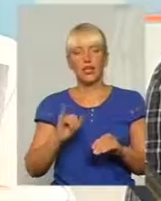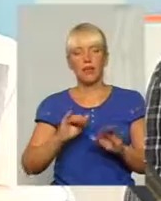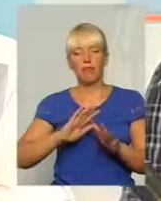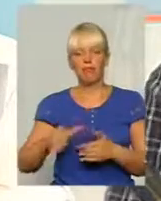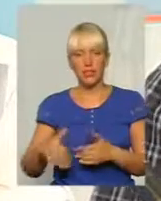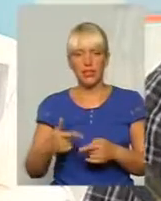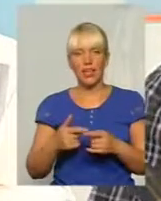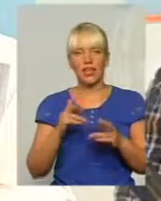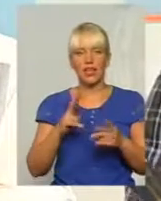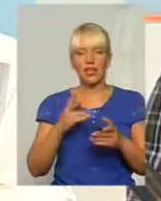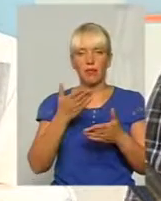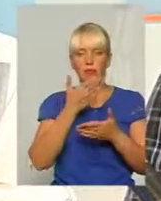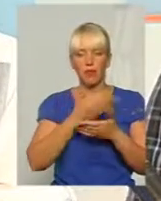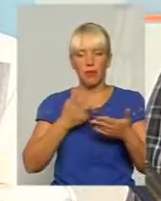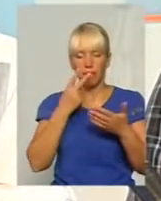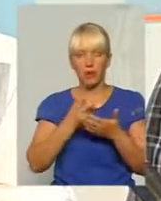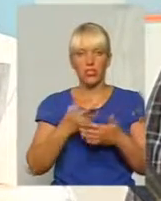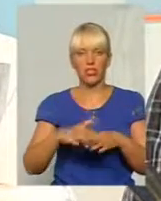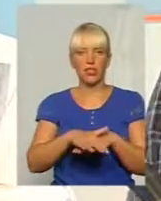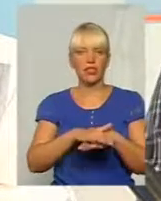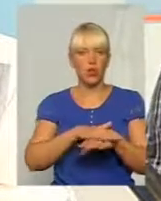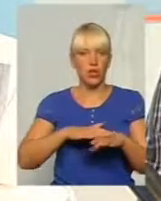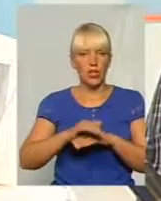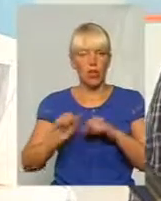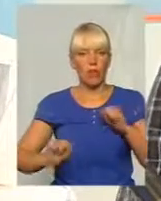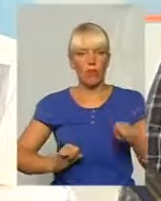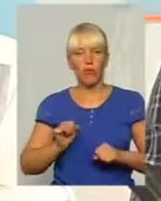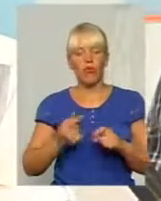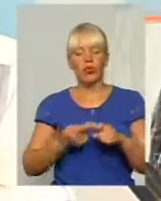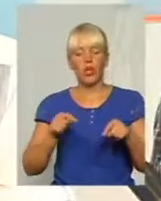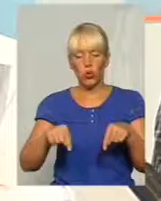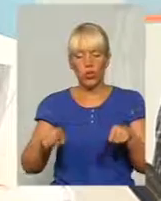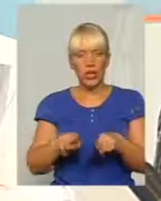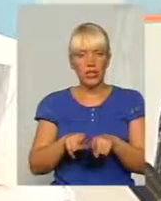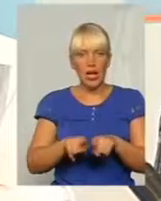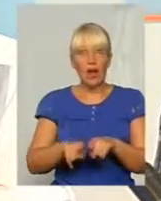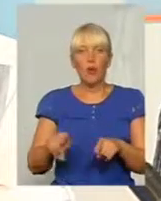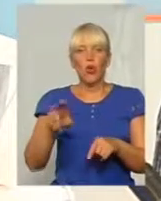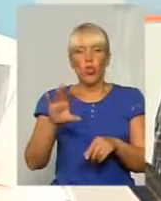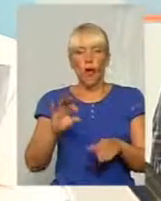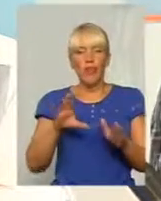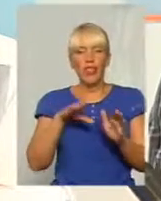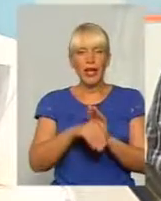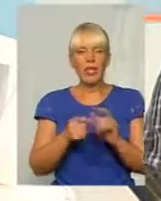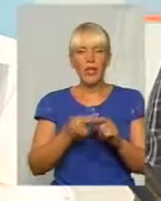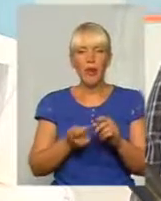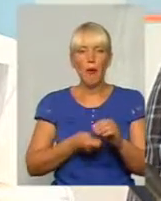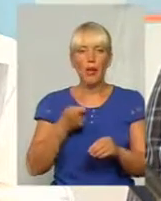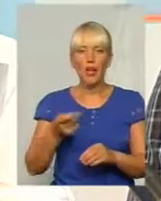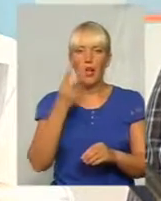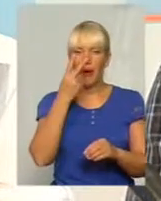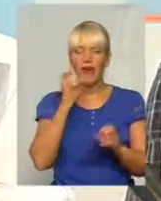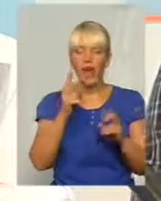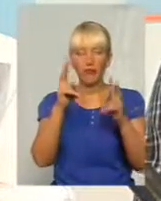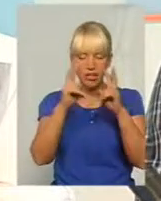після, і як ми бачили громадське суспільне обурення. Тут так само. До внесення цього подання побачили, як вони його